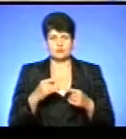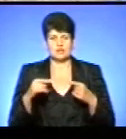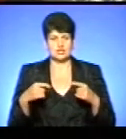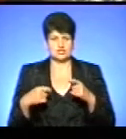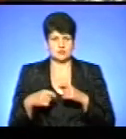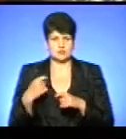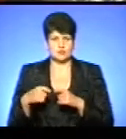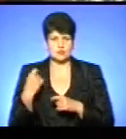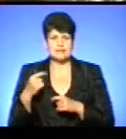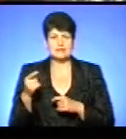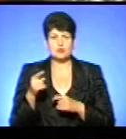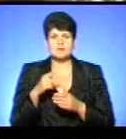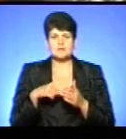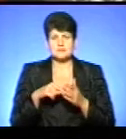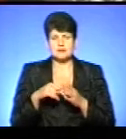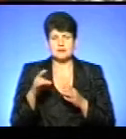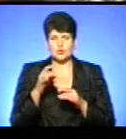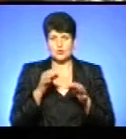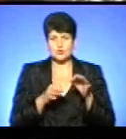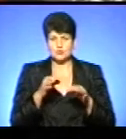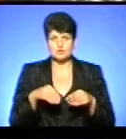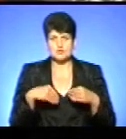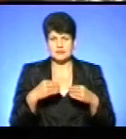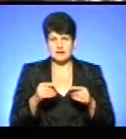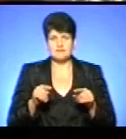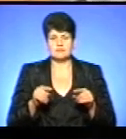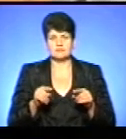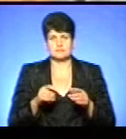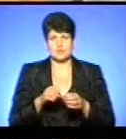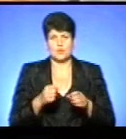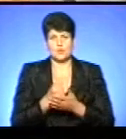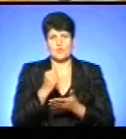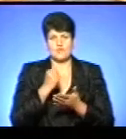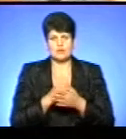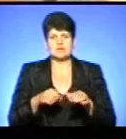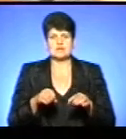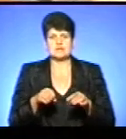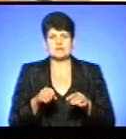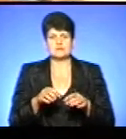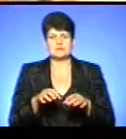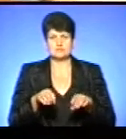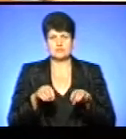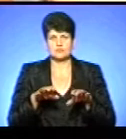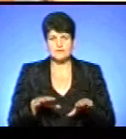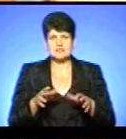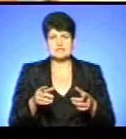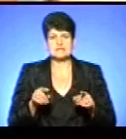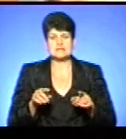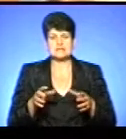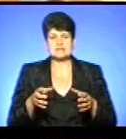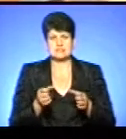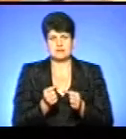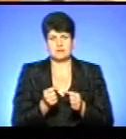злочинів. Тернопільський міськрайонний суд виніс ухвалу затримати чоловіка. Ви знали, що ви в розшуку знаходитеся? Догадувалися.